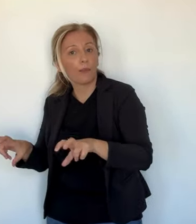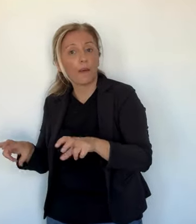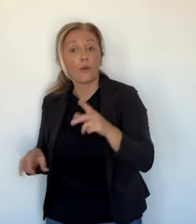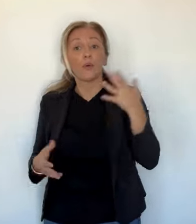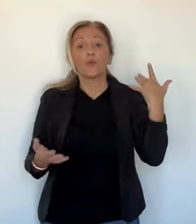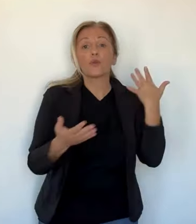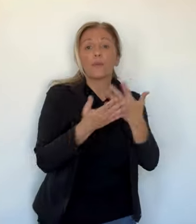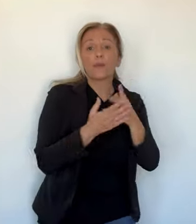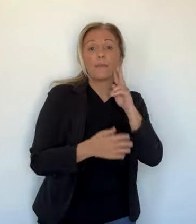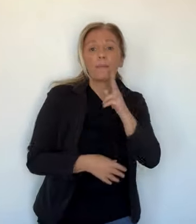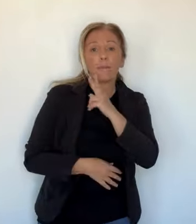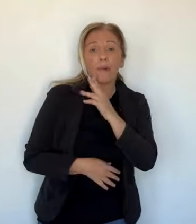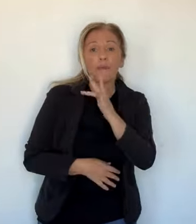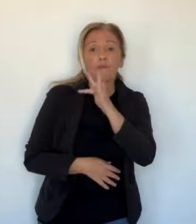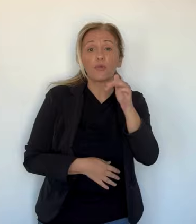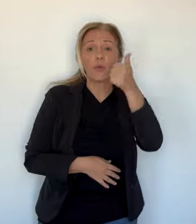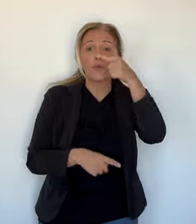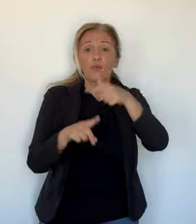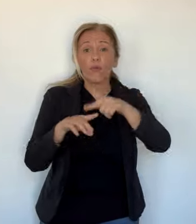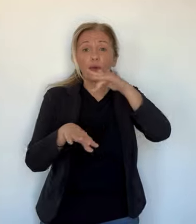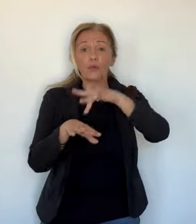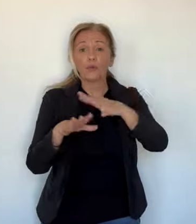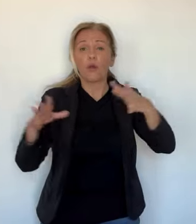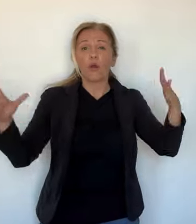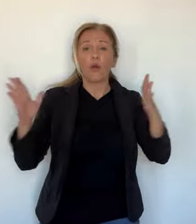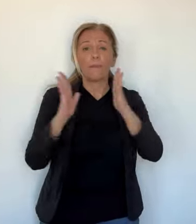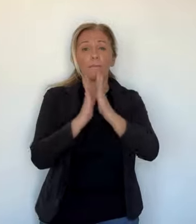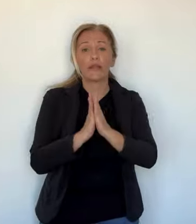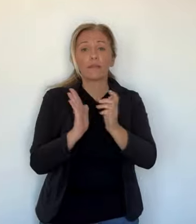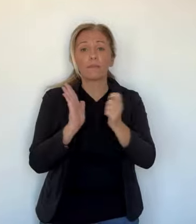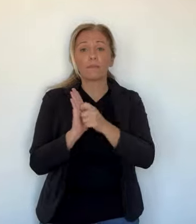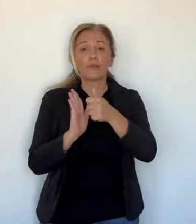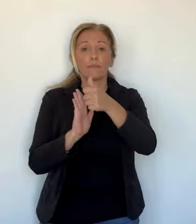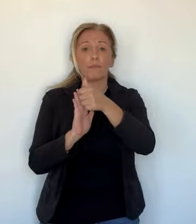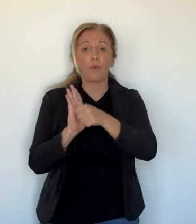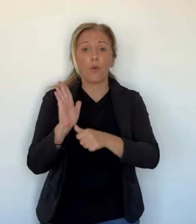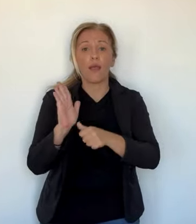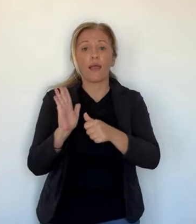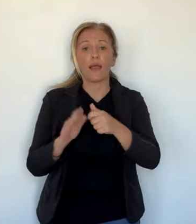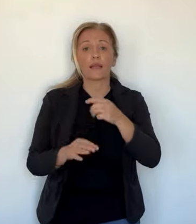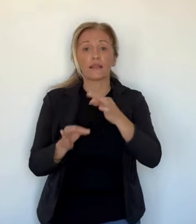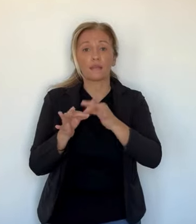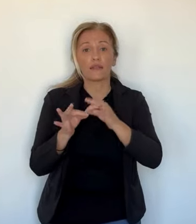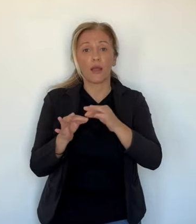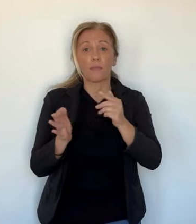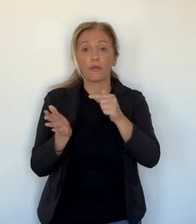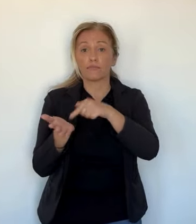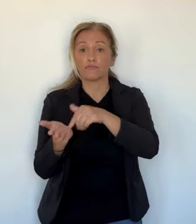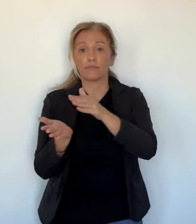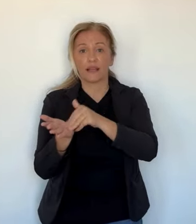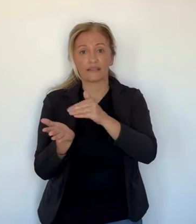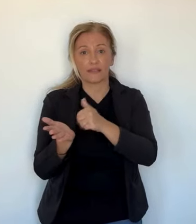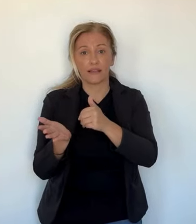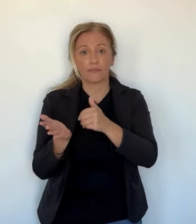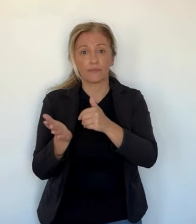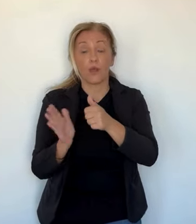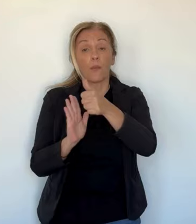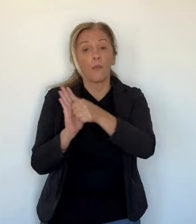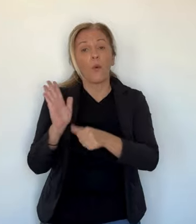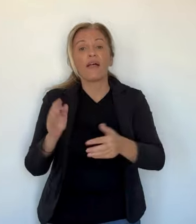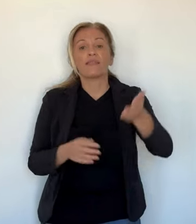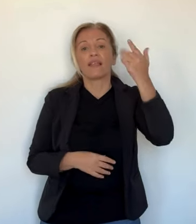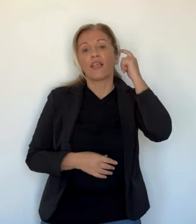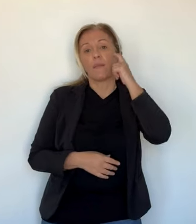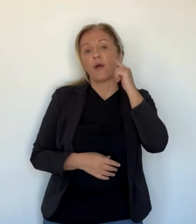Depuis le début de son pontifical, le pape François n'a célébré qu'une seule messe en France, à Marseille, le 23 septembre 2023. Le mois dernier,